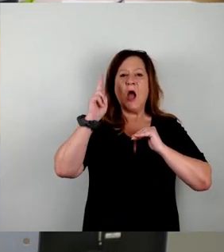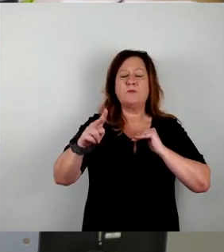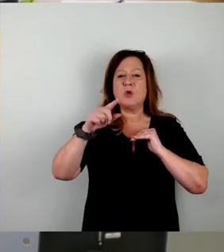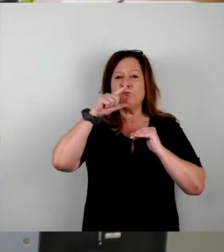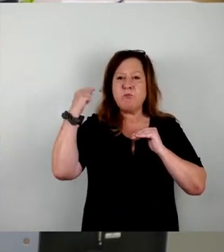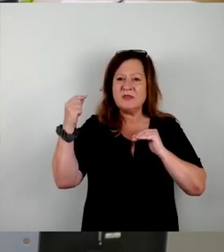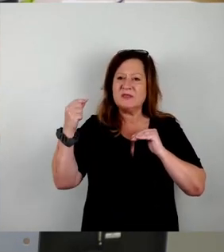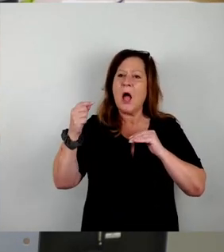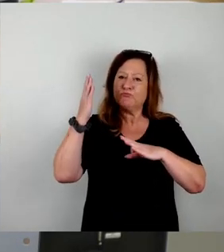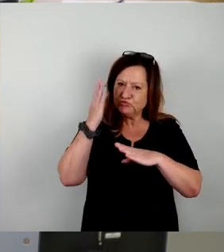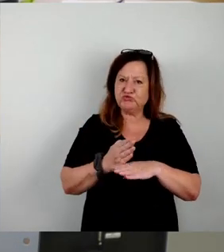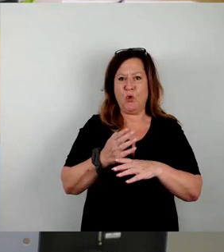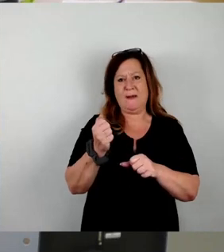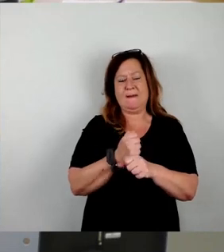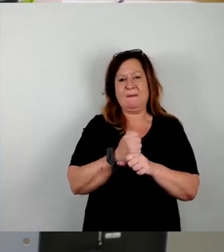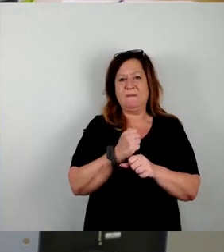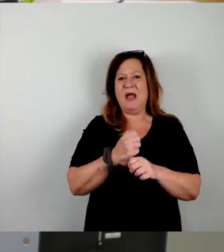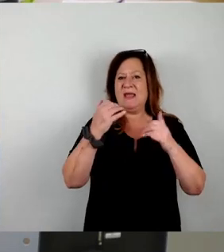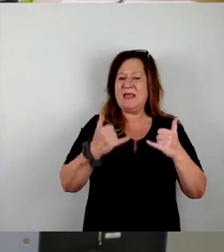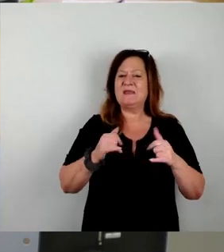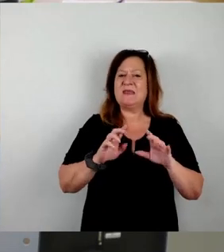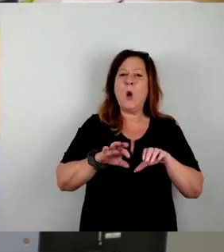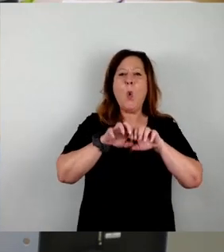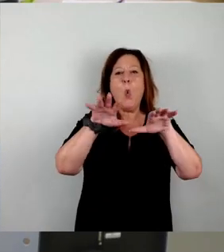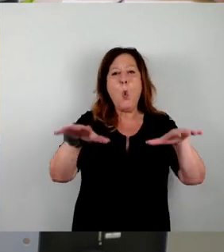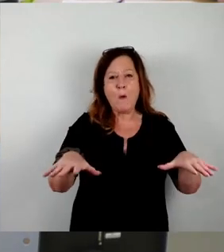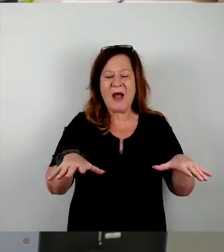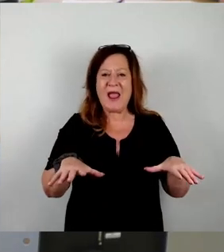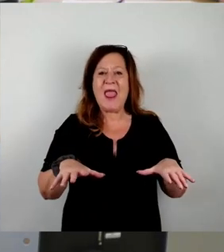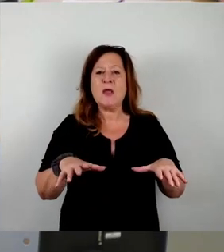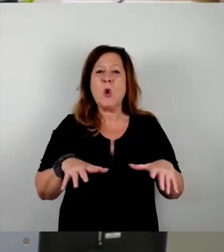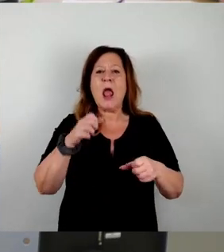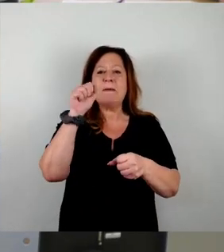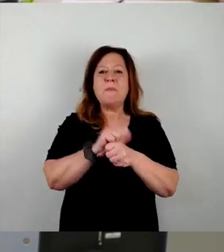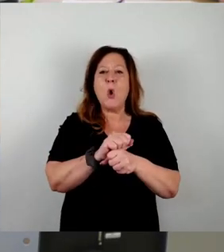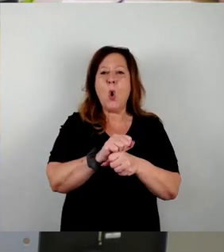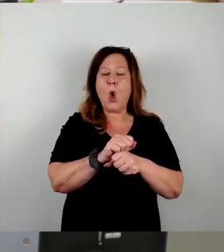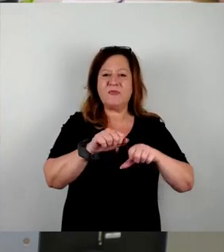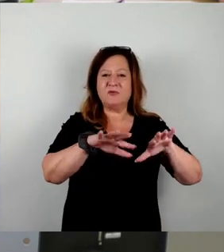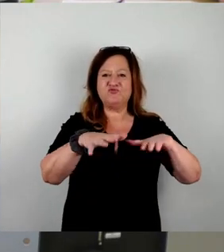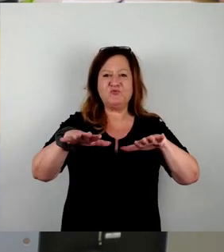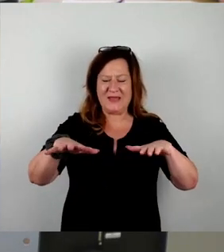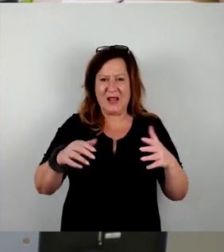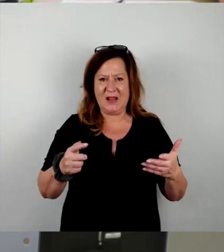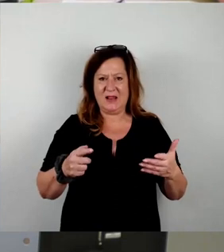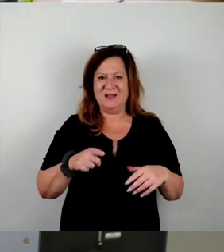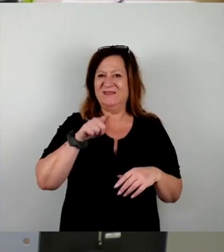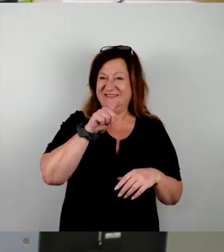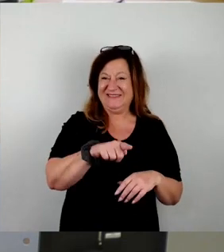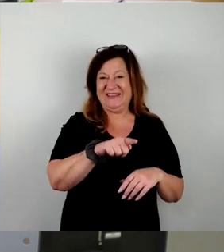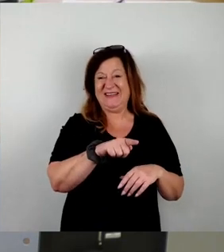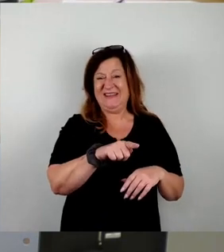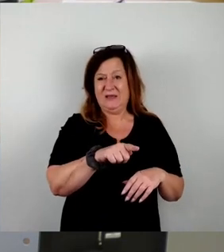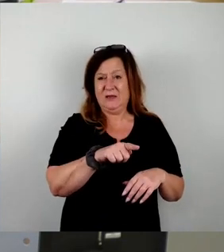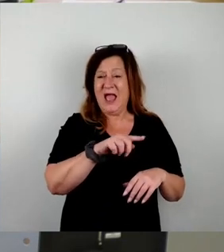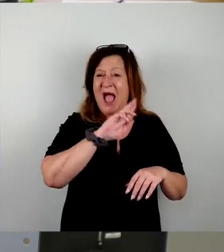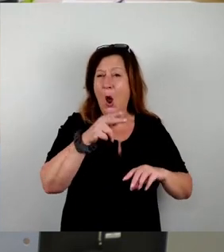war. Und genau das jetzt auch überregional im Behördenspiegel, der sicher nicht im Verdacht steht, populistische Auffassung zu verbreiten,